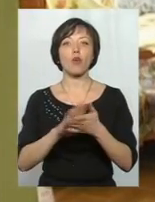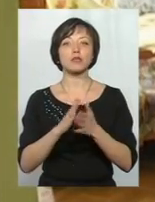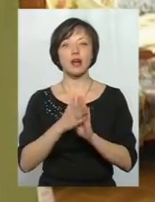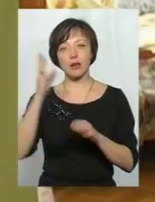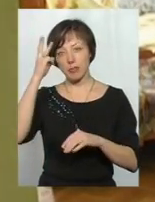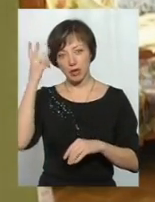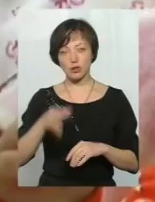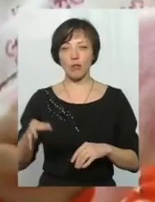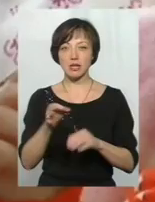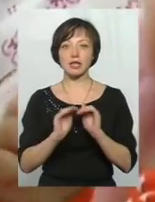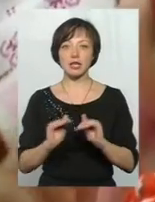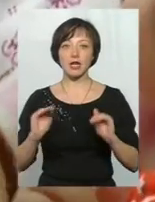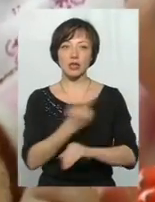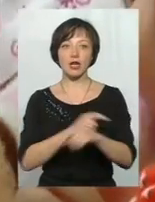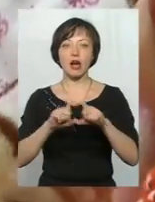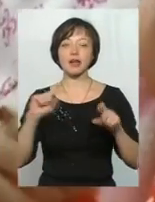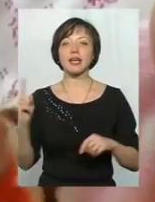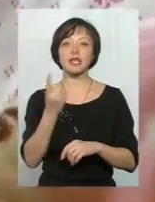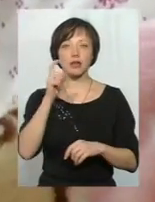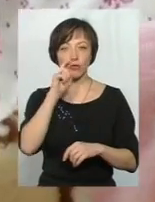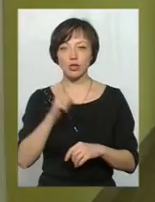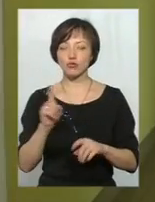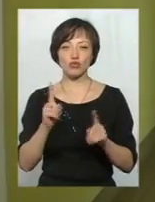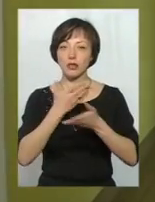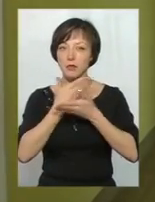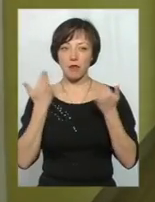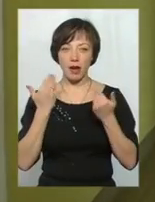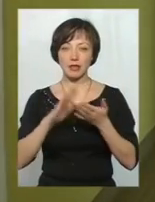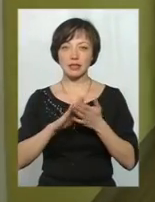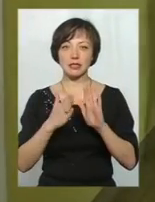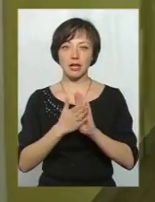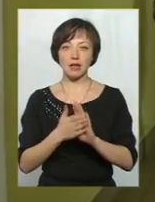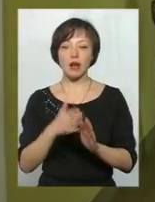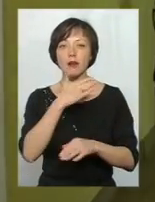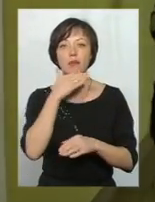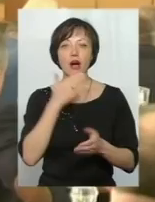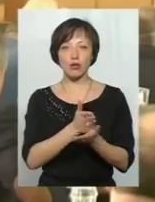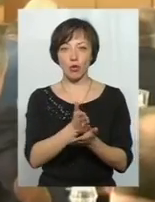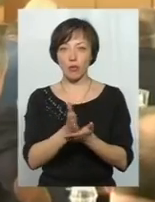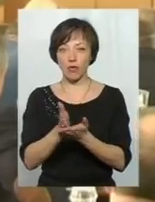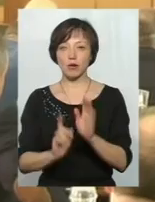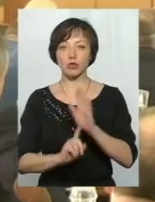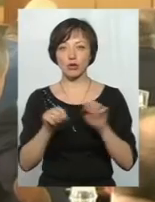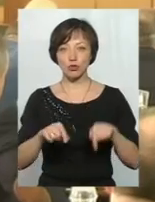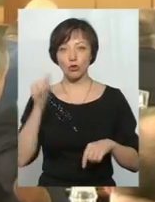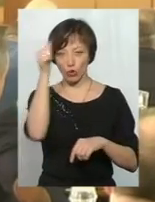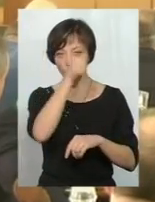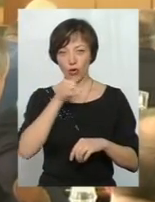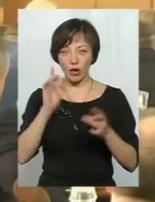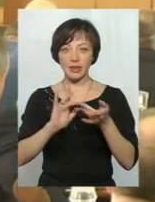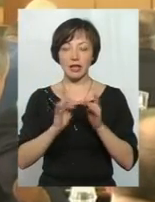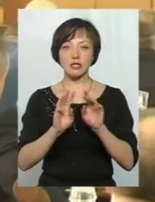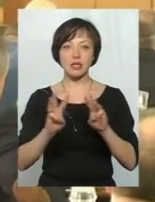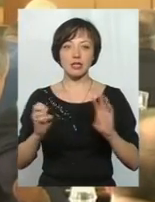Хмельницька обласна дитяча лікарня єдина в Україні, що не має статус багатопрофільної. Вже на початку цього року на сайті облради